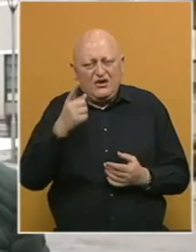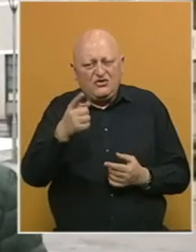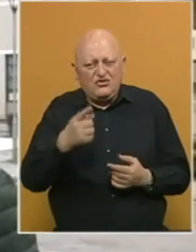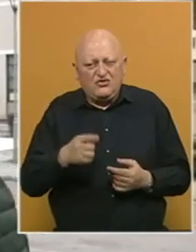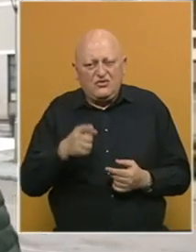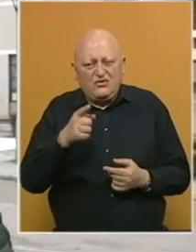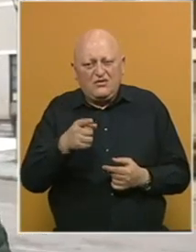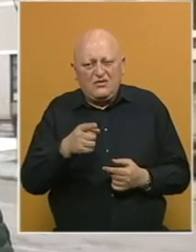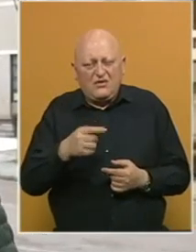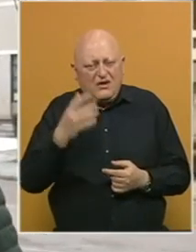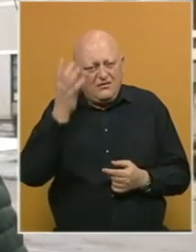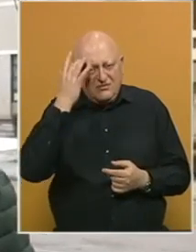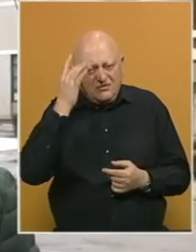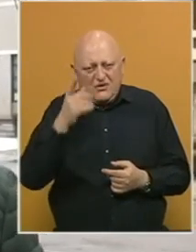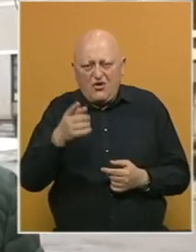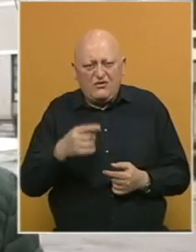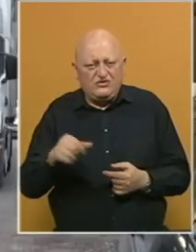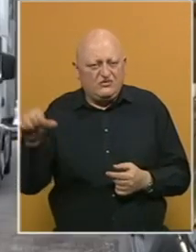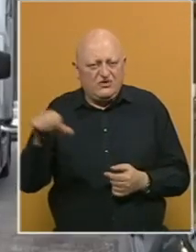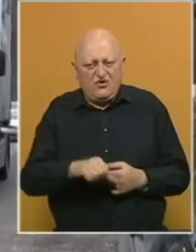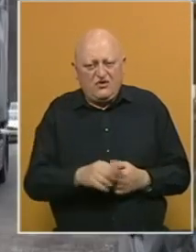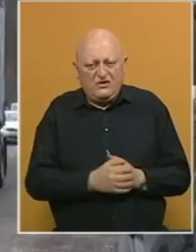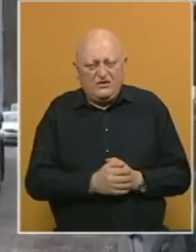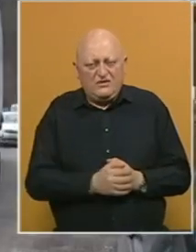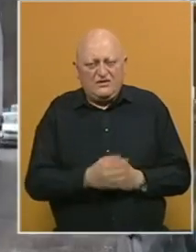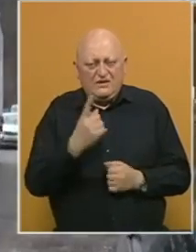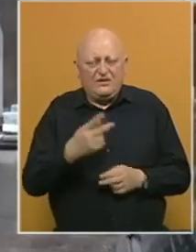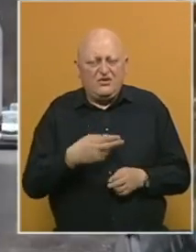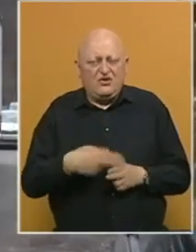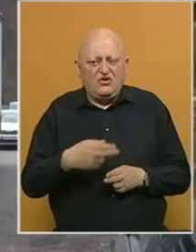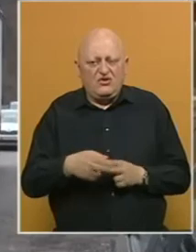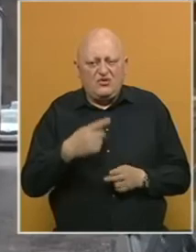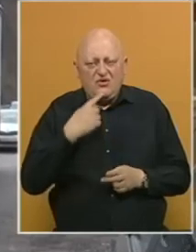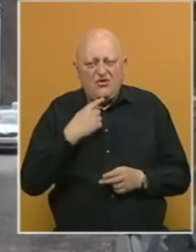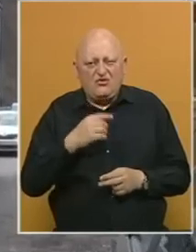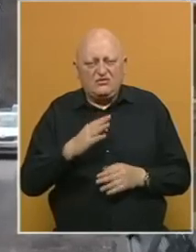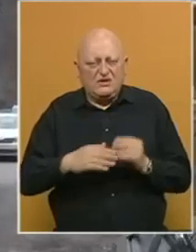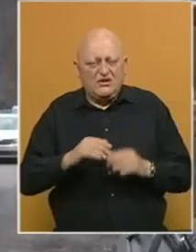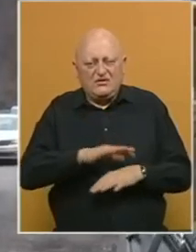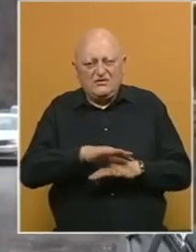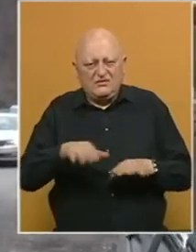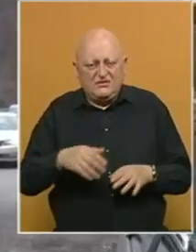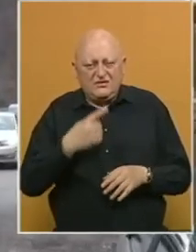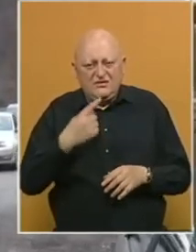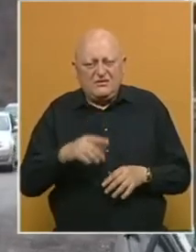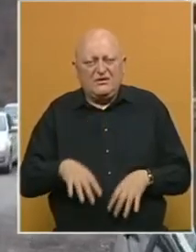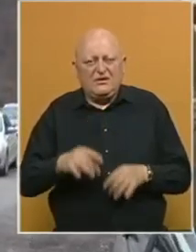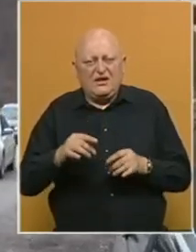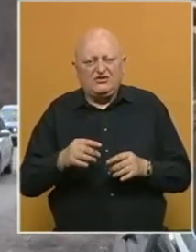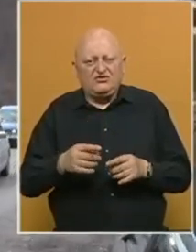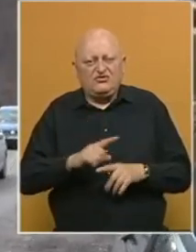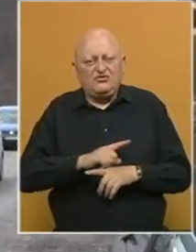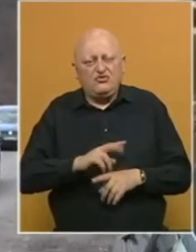a ovamo ne znam, a ovdje će biti gori. Jedino rješenje koje bi bilo na zadovoljstvo svih je tvrde iznalaženje